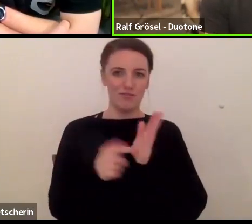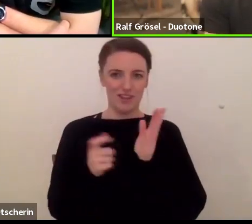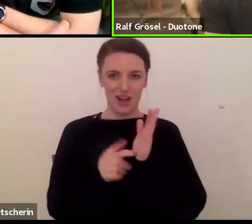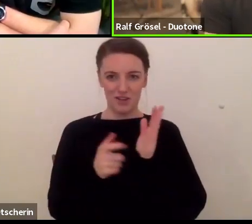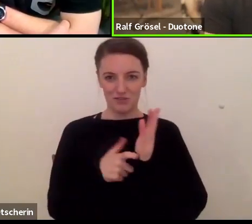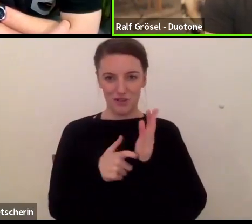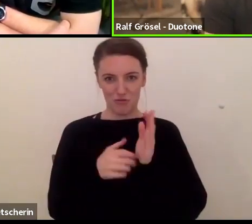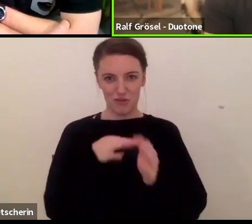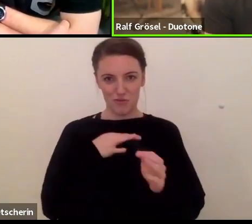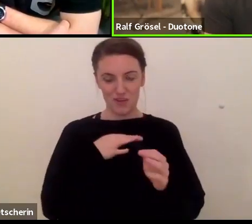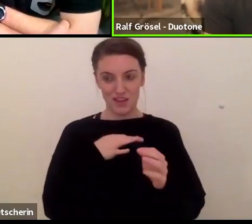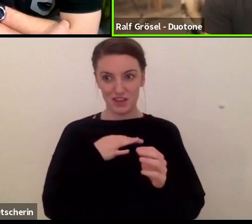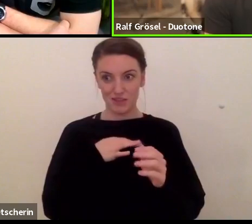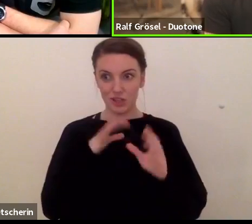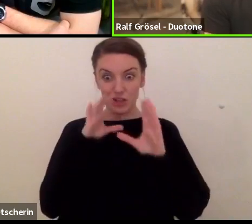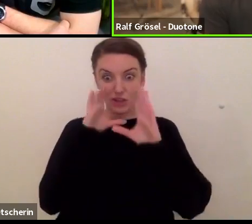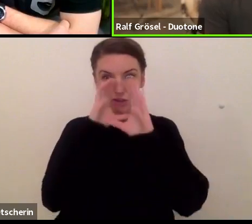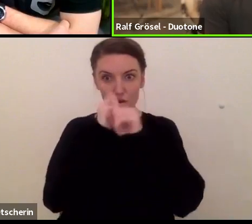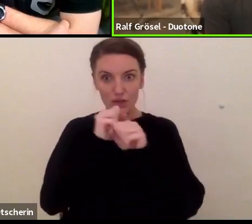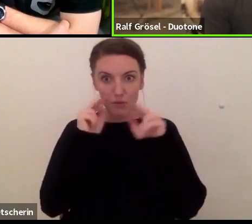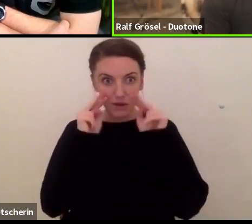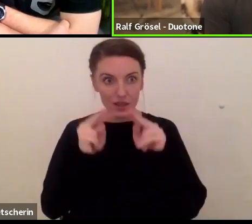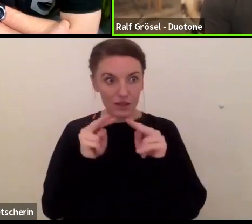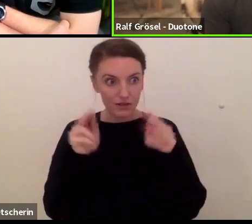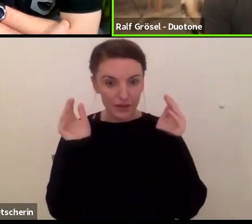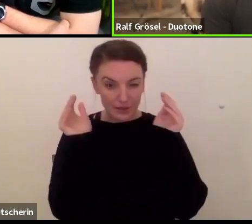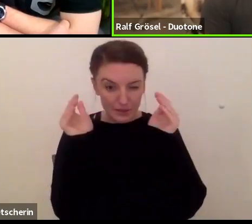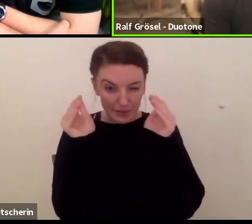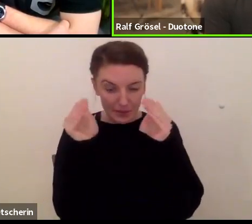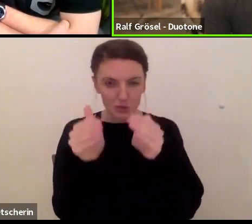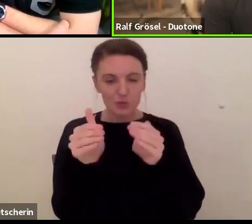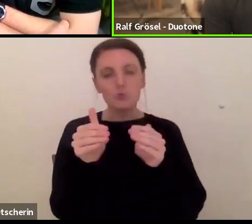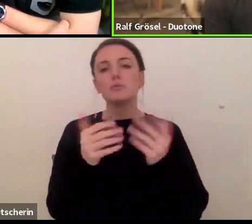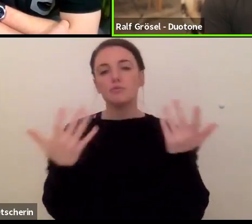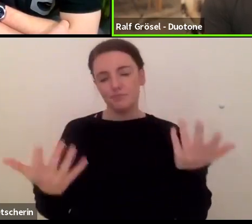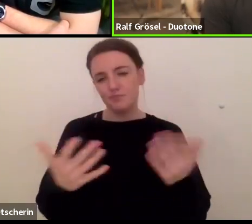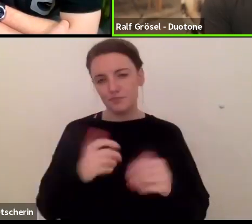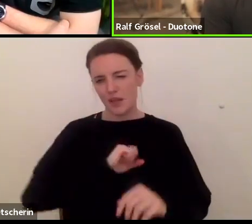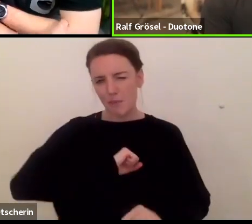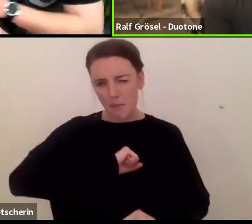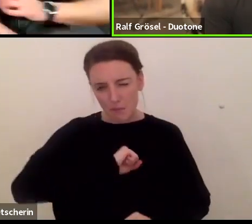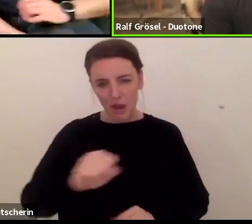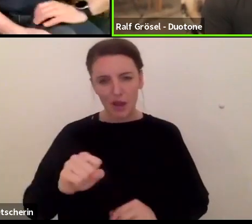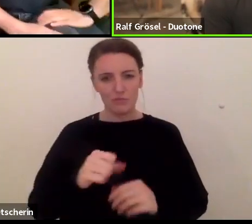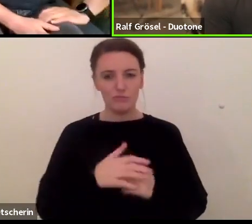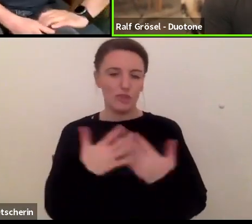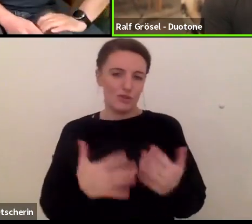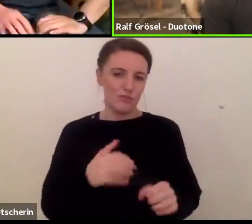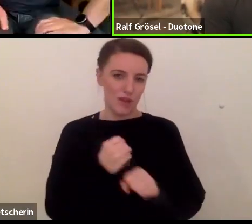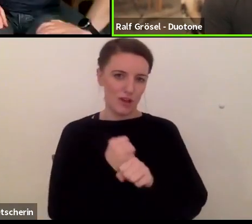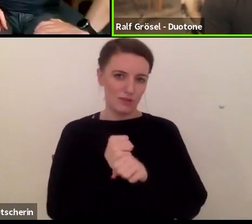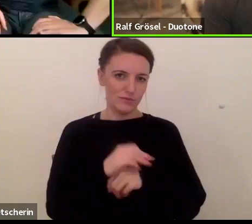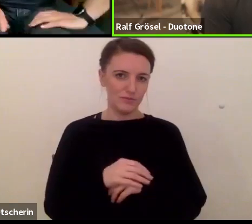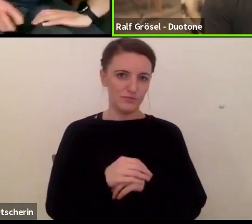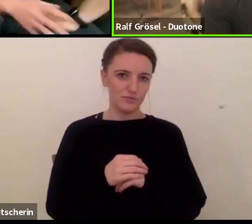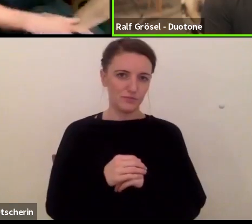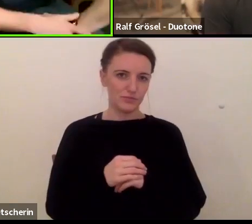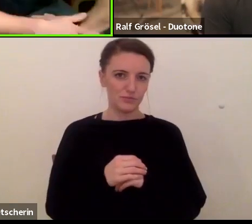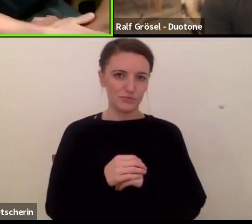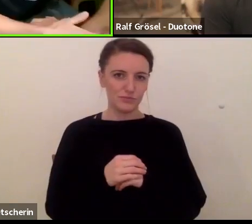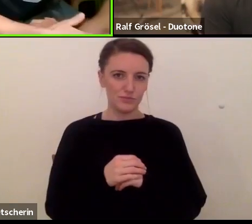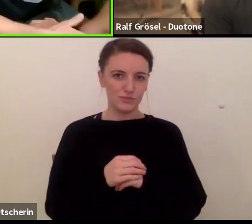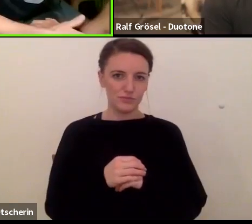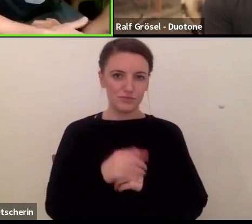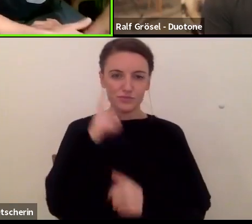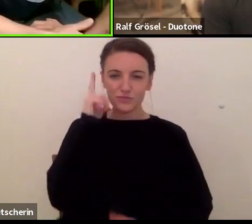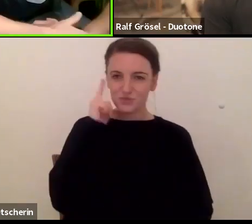fokussieren und dann wirklich schnell zu sein. Ja, das ist eigentlich was ich mache. Ja, ich habe,